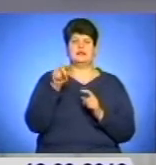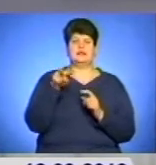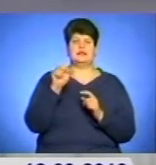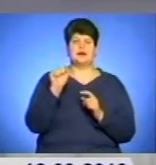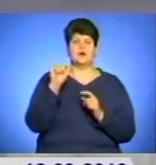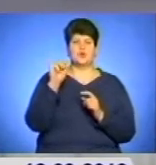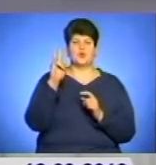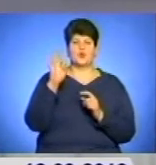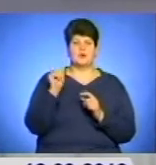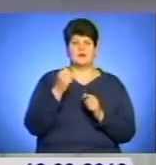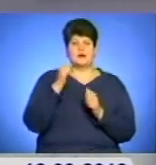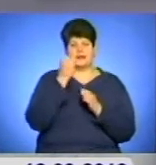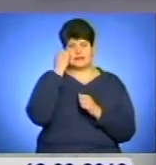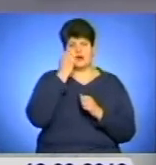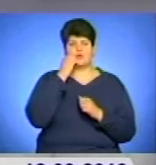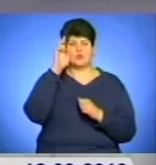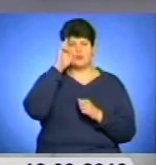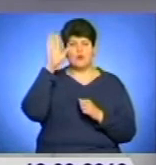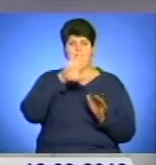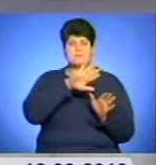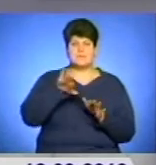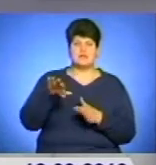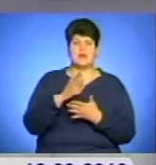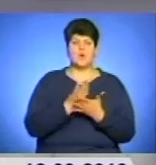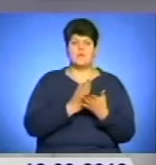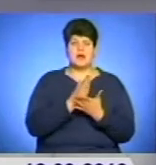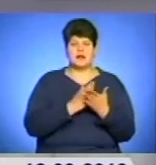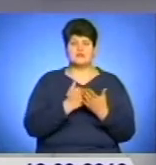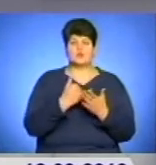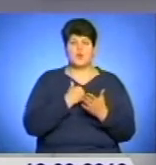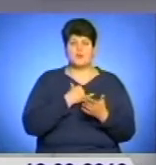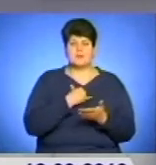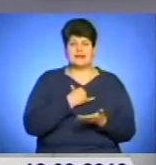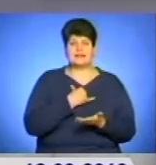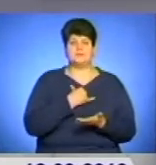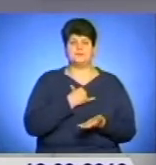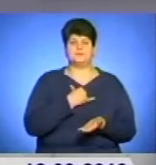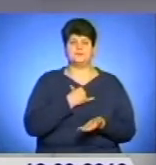Дякую Богові. Пішла операція, в мене не почала, як